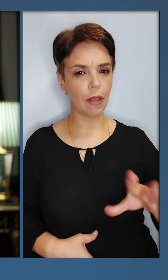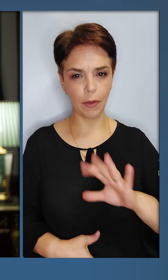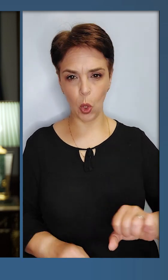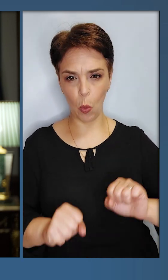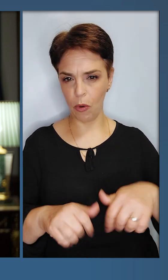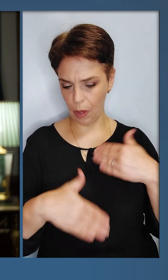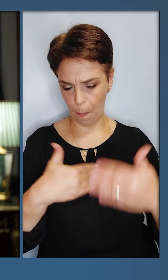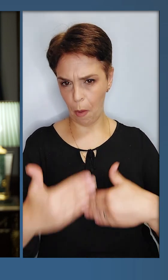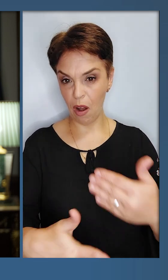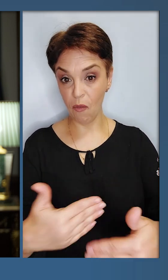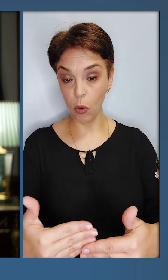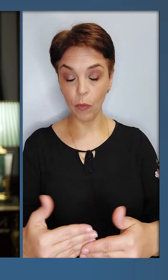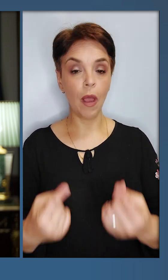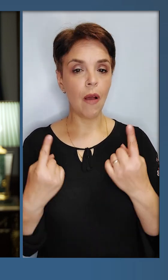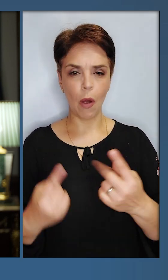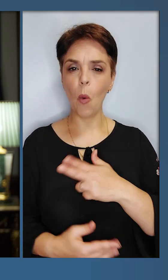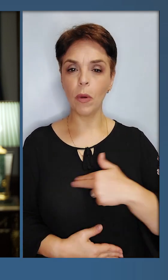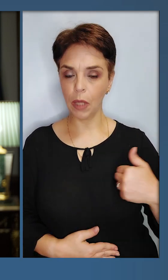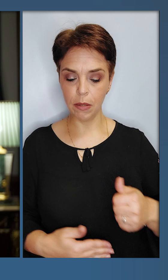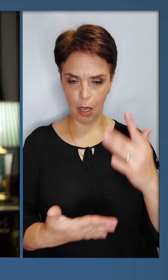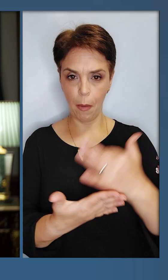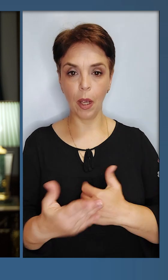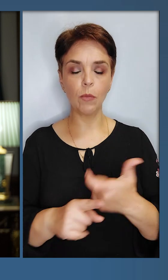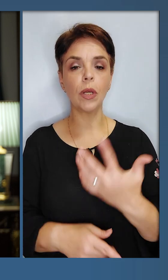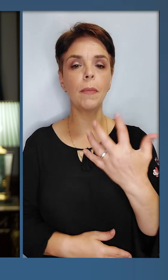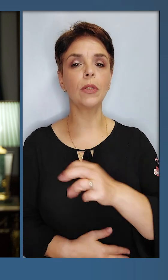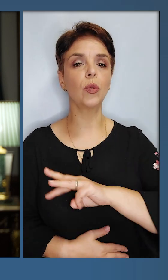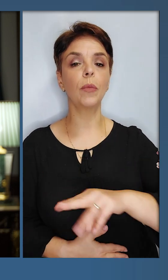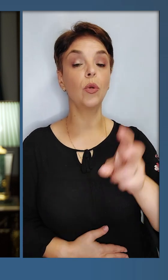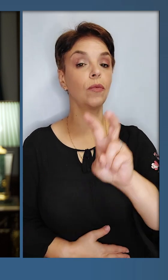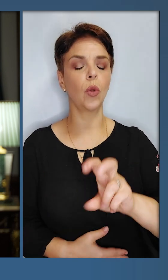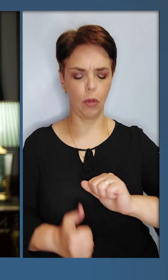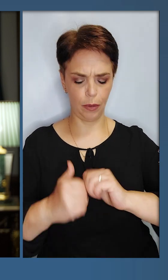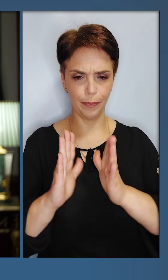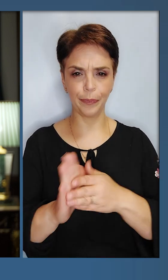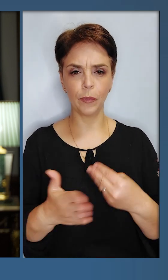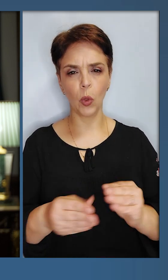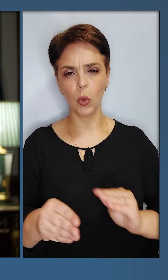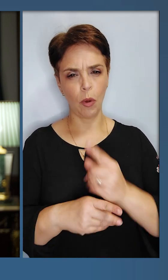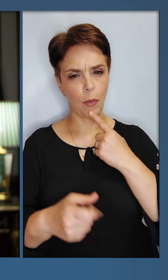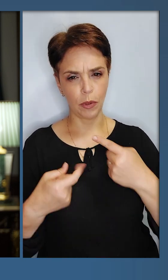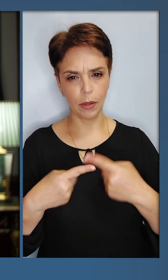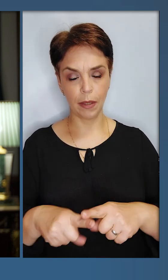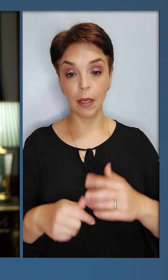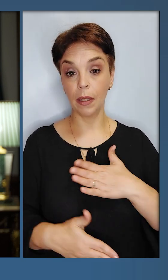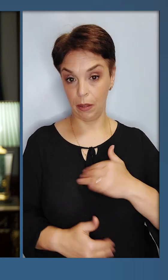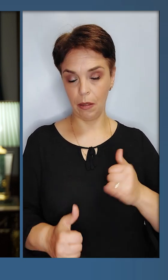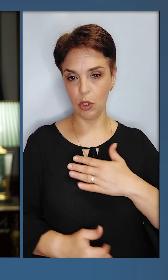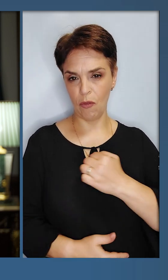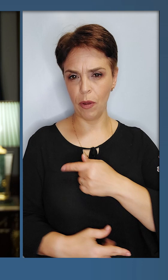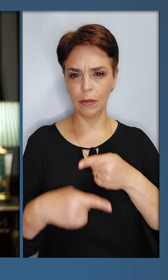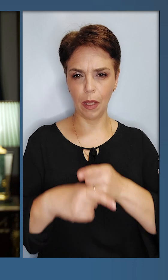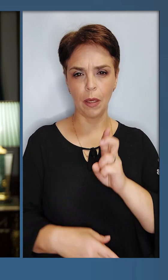витримати оборонного марафону. Вагомий данський пакет – більше 500 мільйонів доларів. Це й додаткова бронетехніка для наших